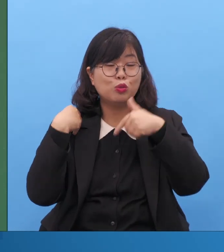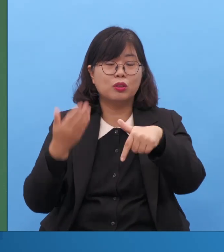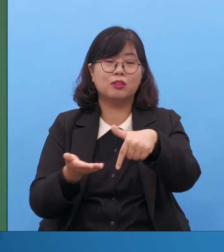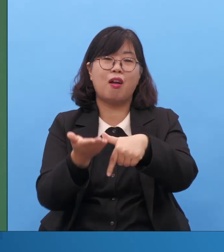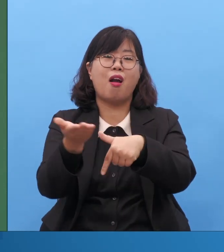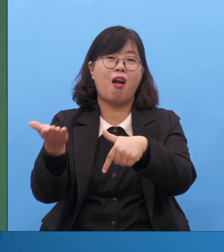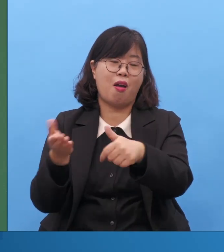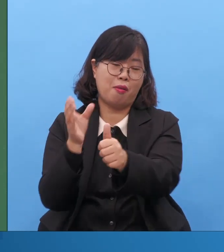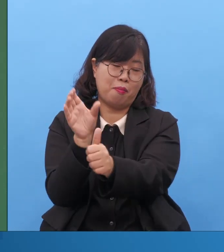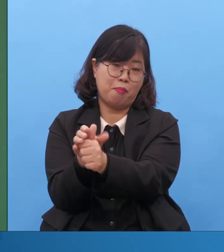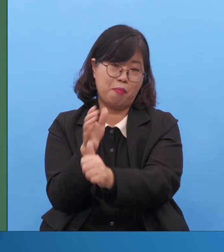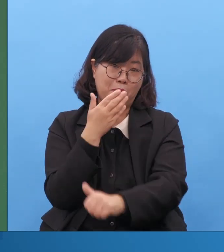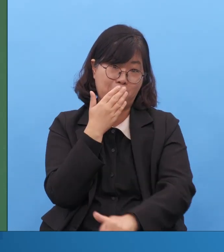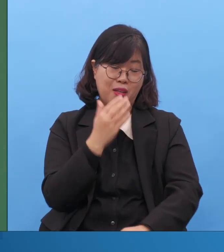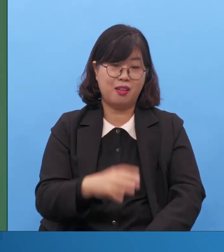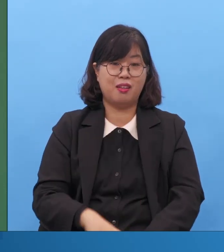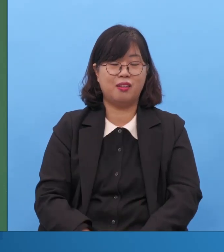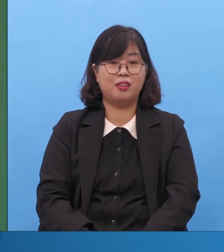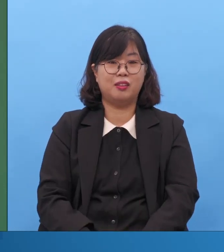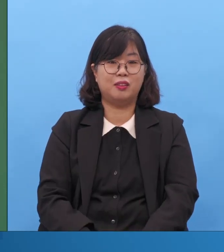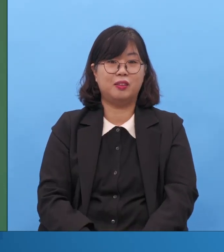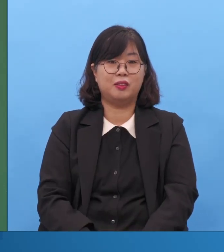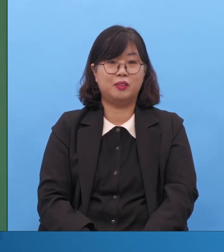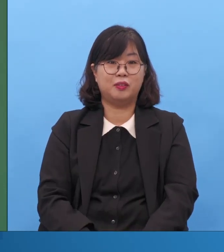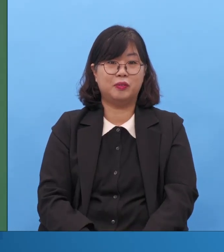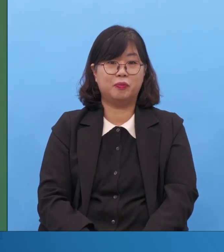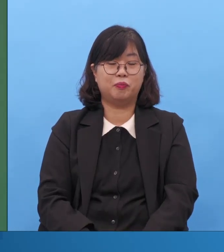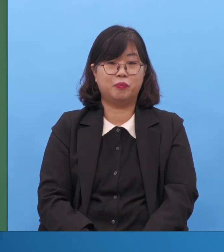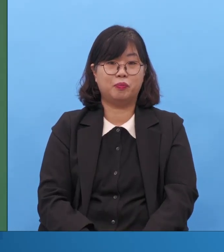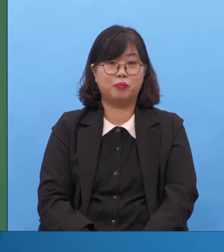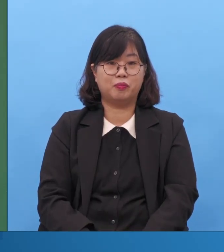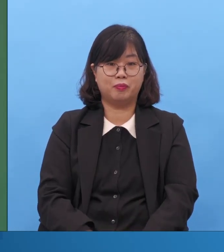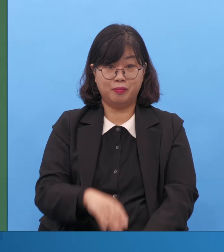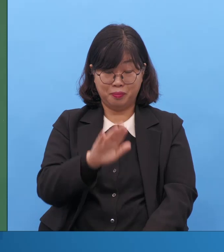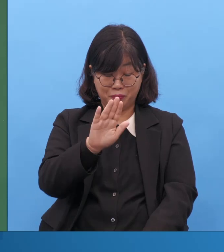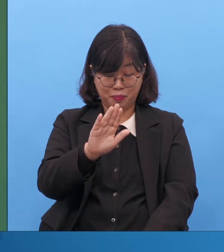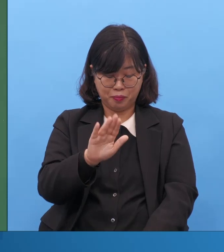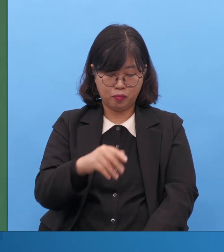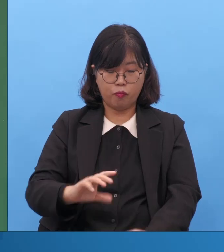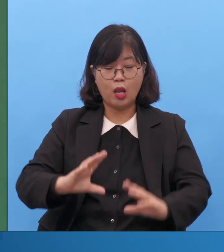저 사람들은 커지면 싸움만 하지 다른 건 못 해요